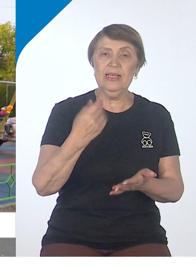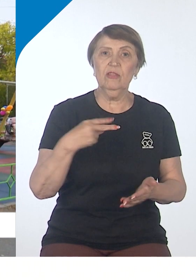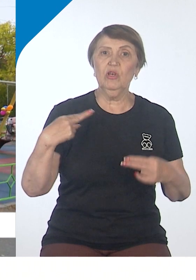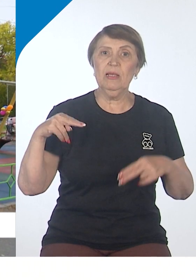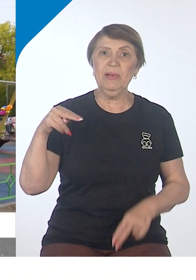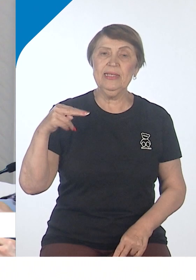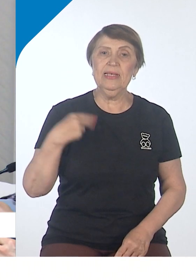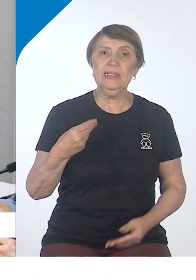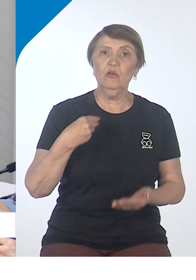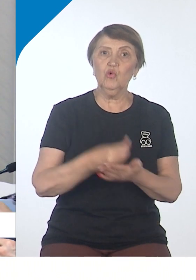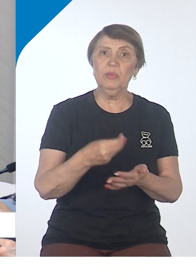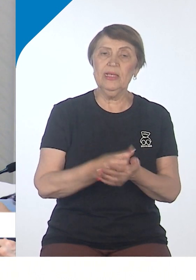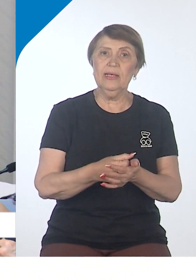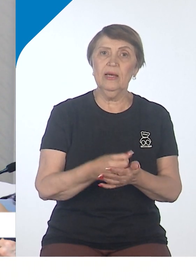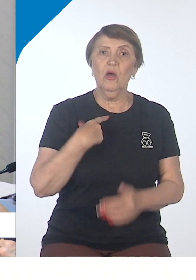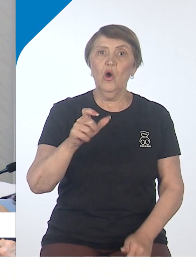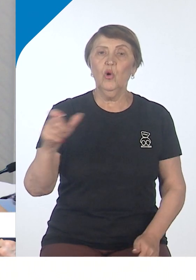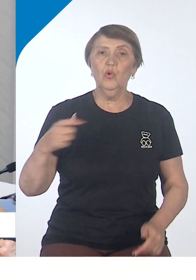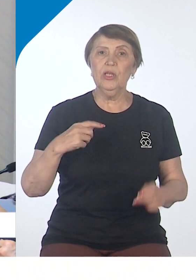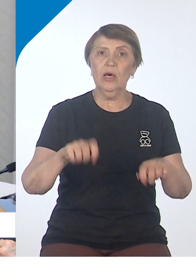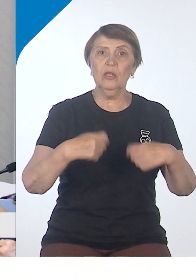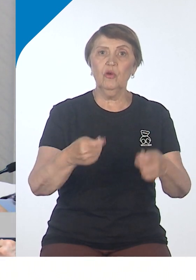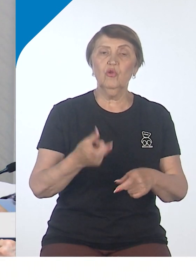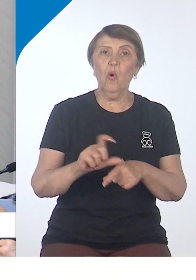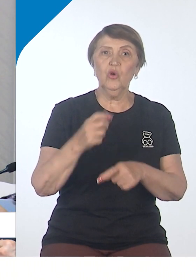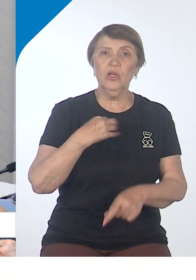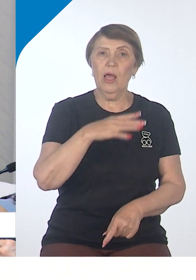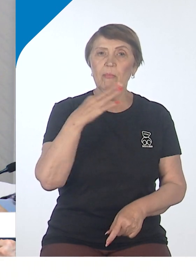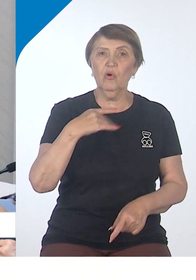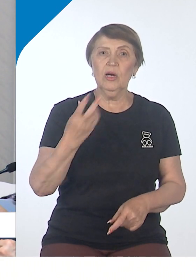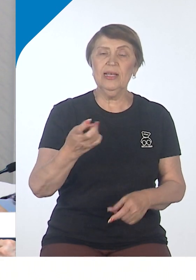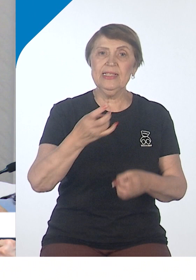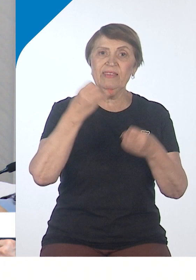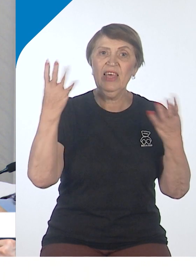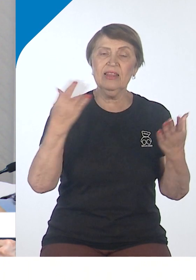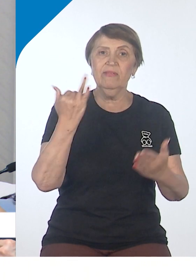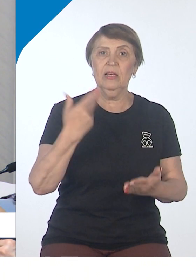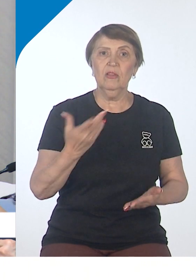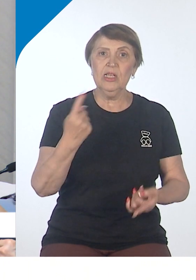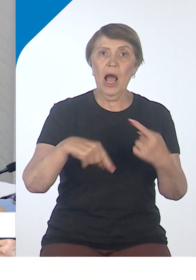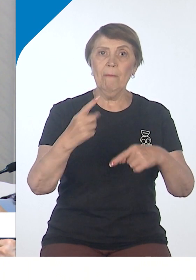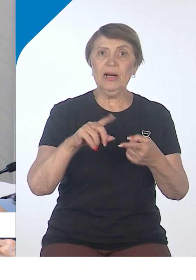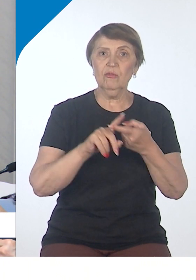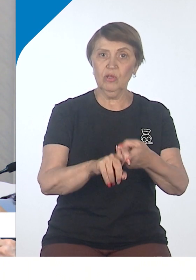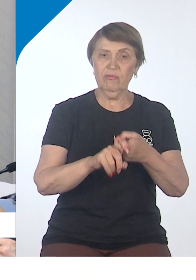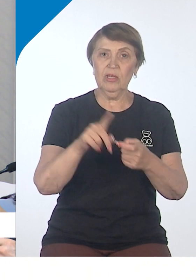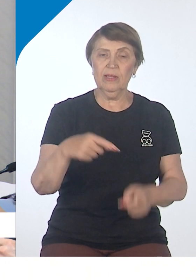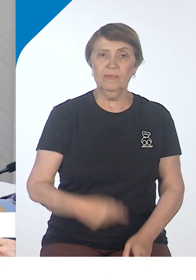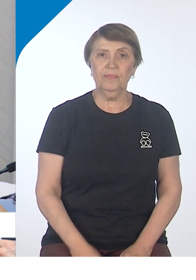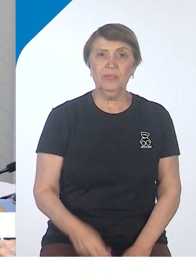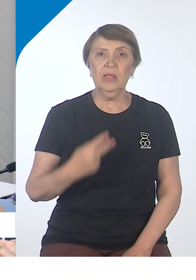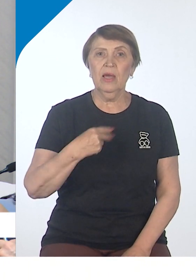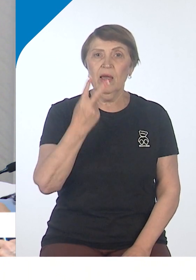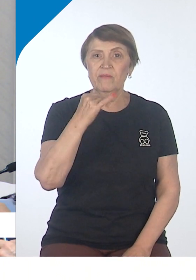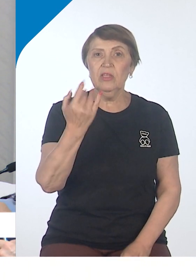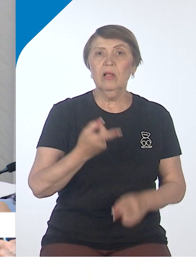единой субсидии. Люди действительно дают очень светлую, очень добрую обратную связь за это. Потому что это как раз